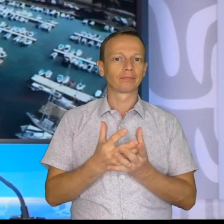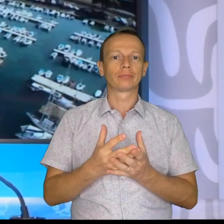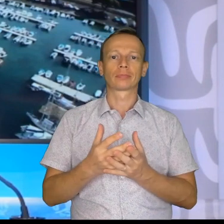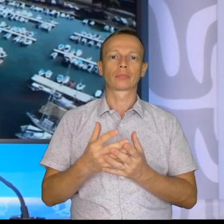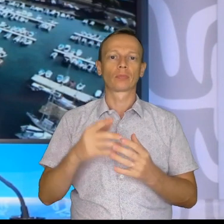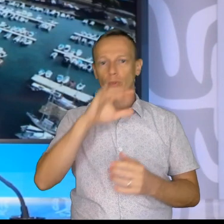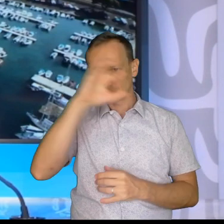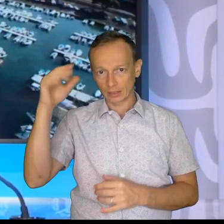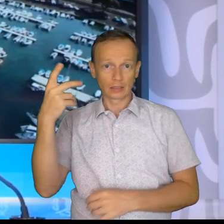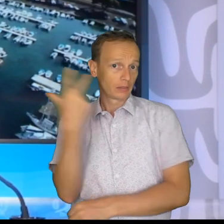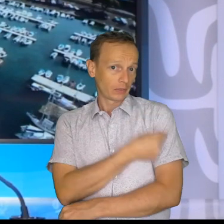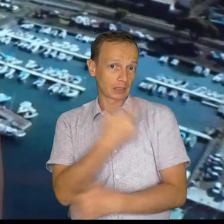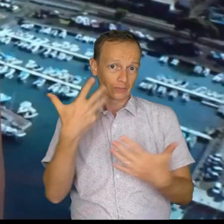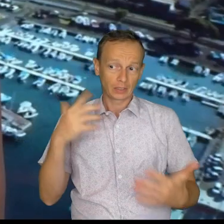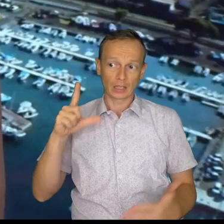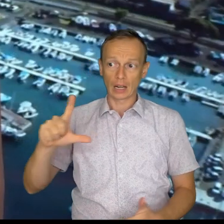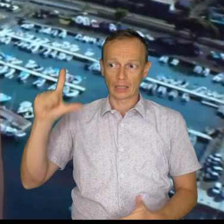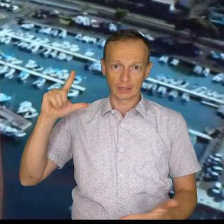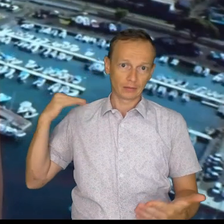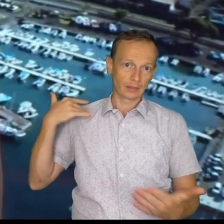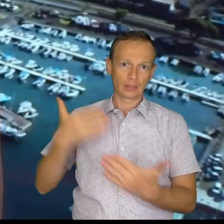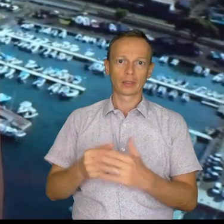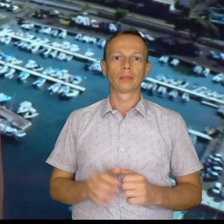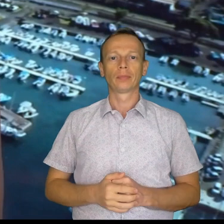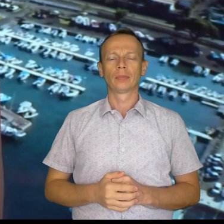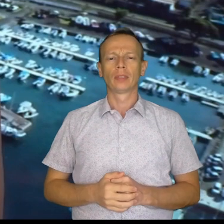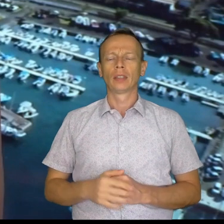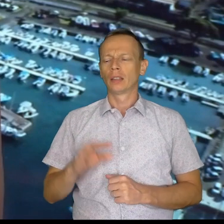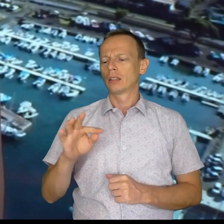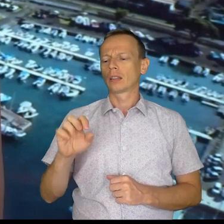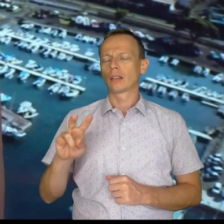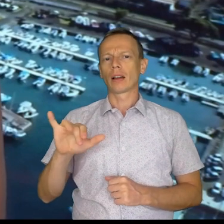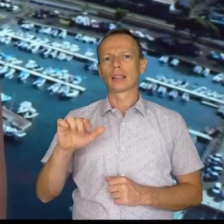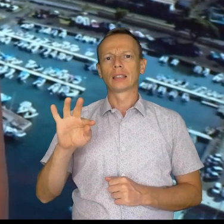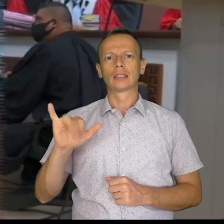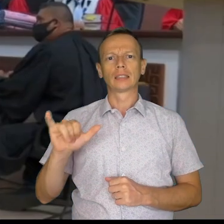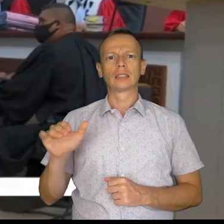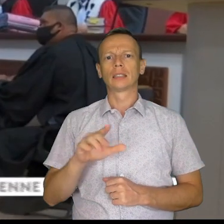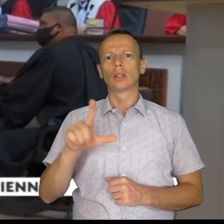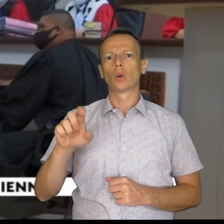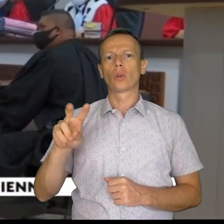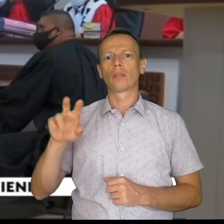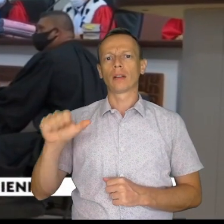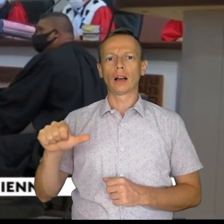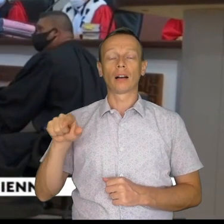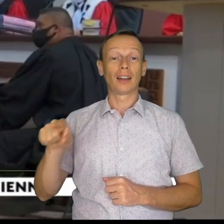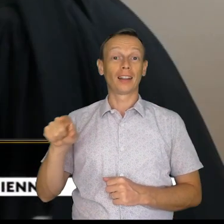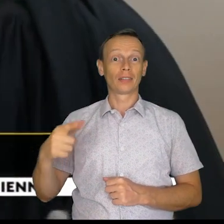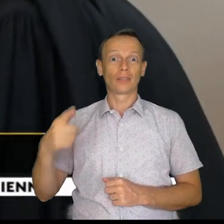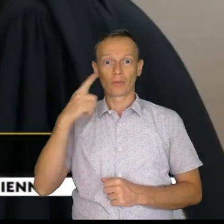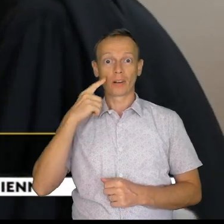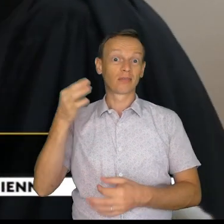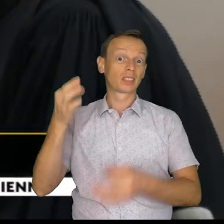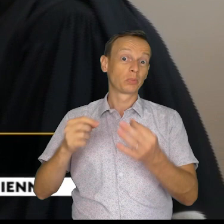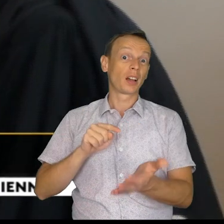vacciner depuis lundi. Tévaïti, l'œuvra, retenez bien ce nom, car vous risquez de l'avoir désormais au tribunal de